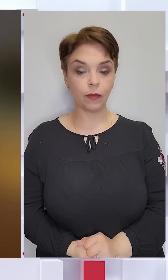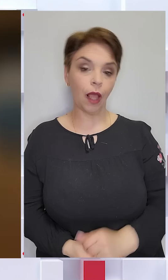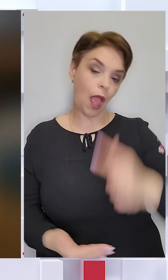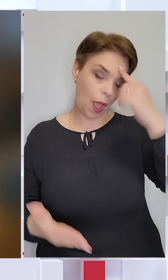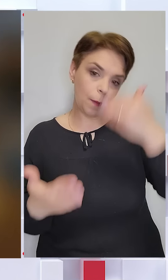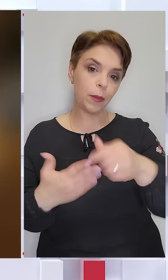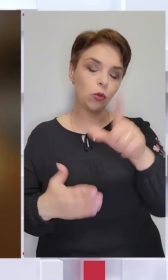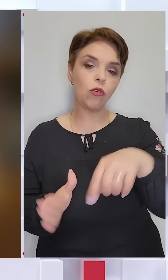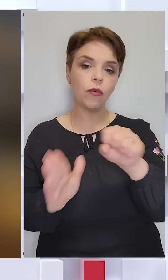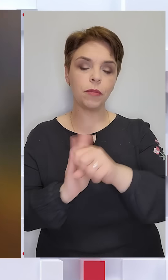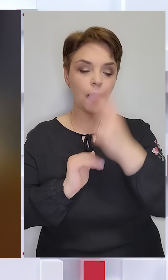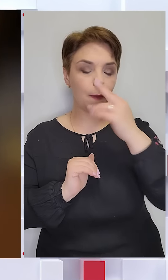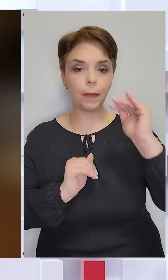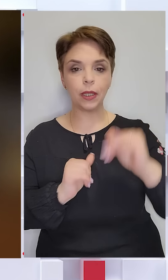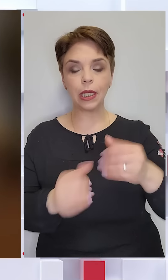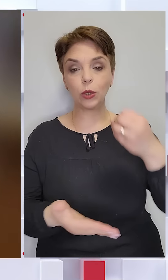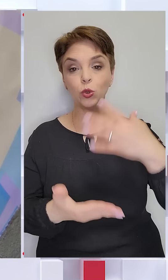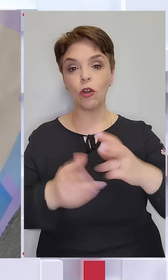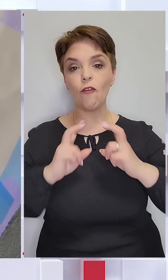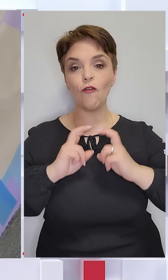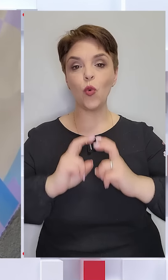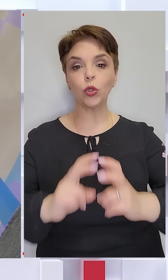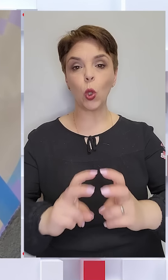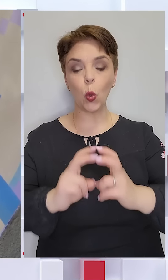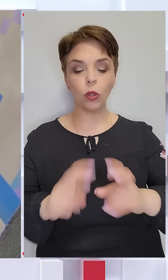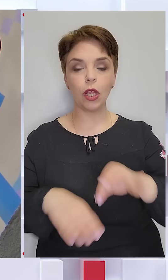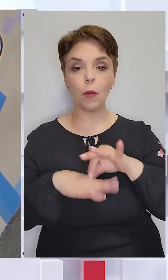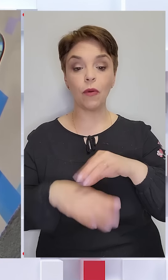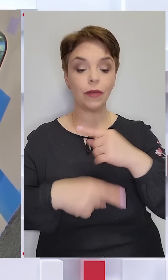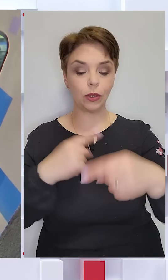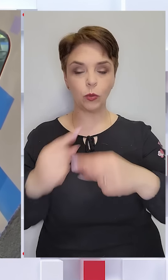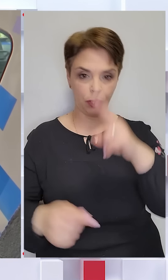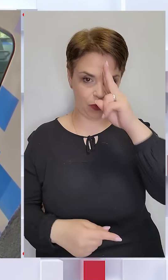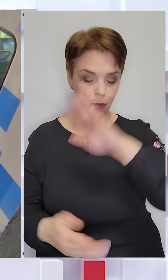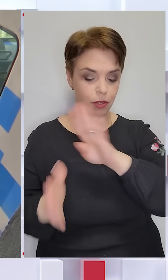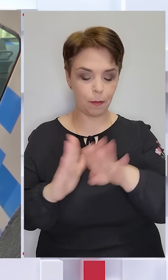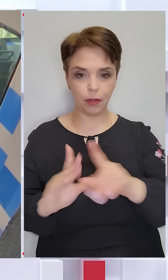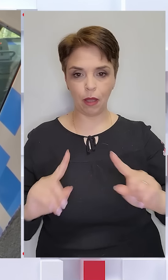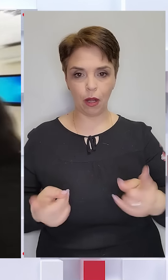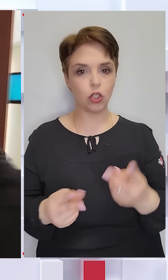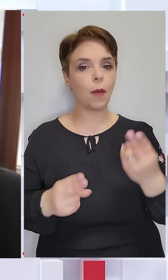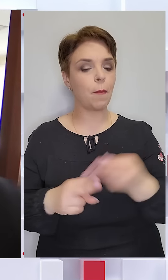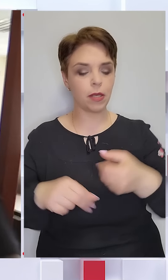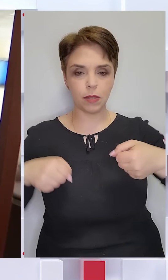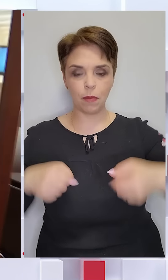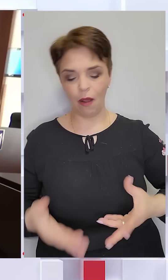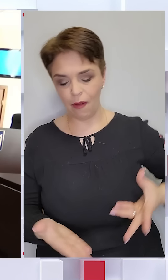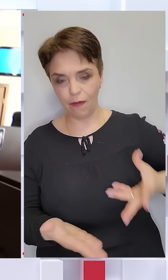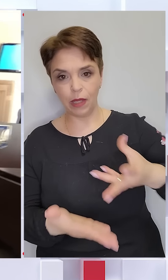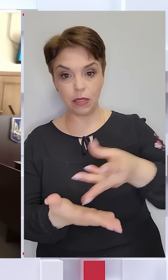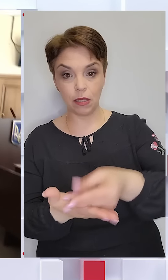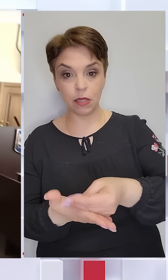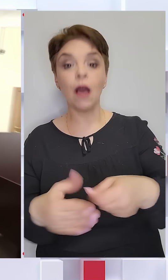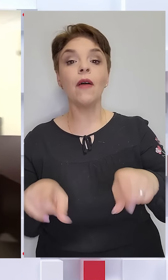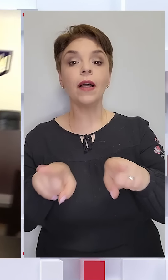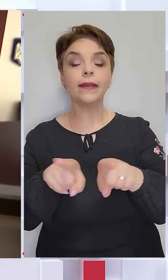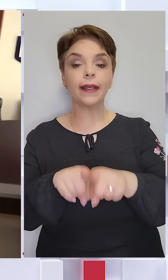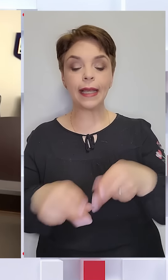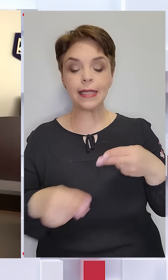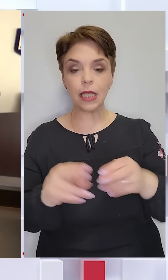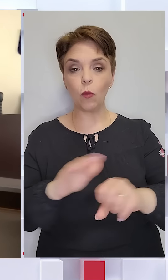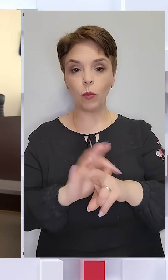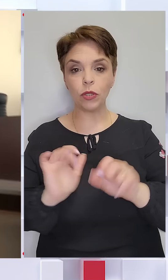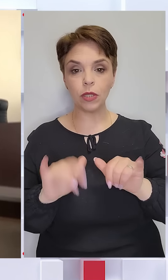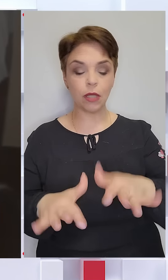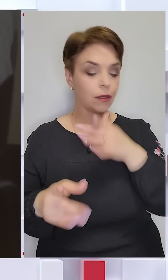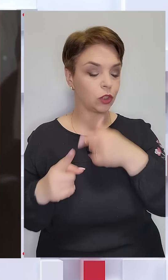Підозрюваний у вбивстві підлітка на столичному фунікулері проведе наступні два місяці під вартою без права внесення застави. Такий запобіжний захід